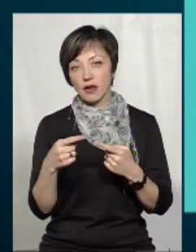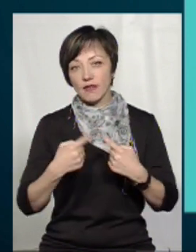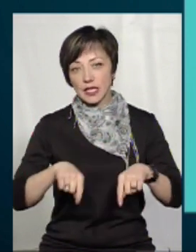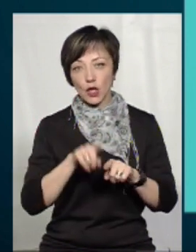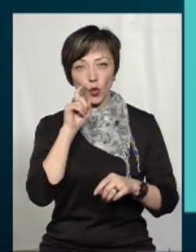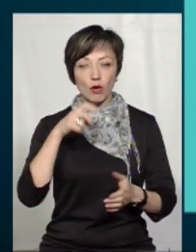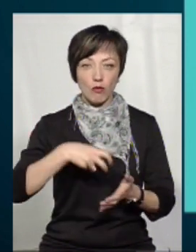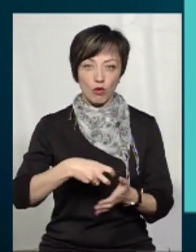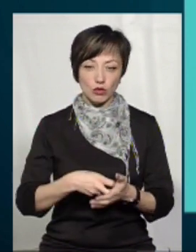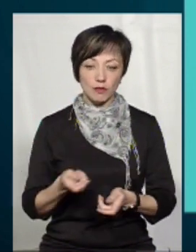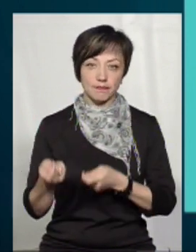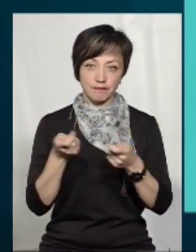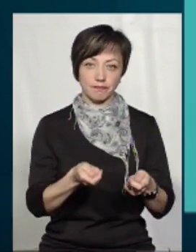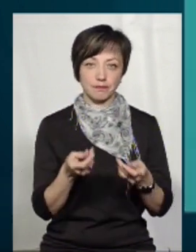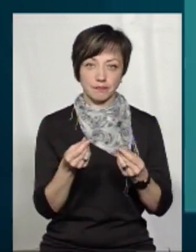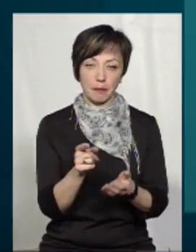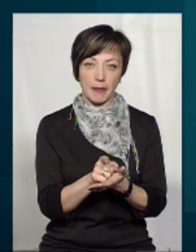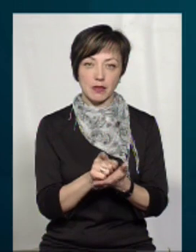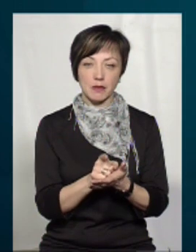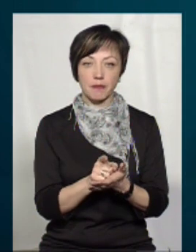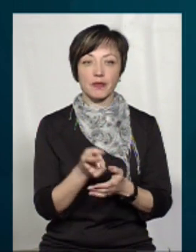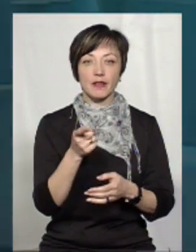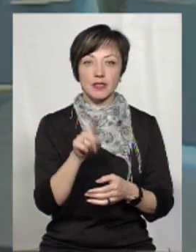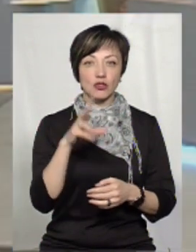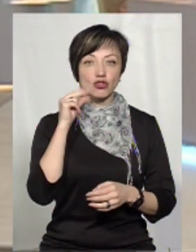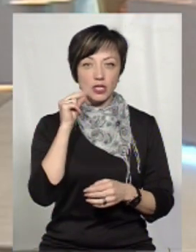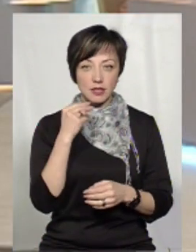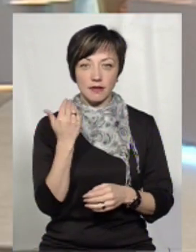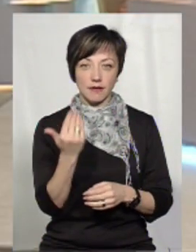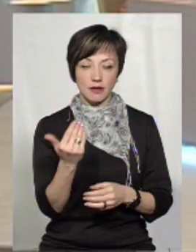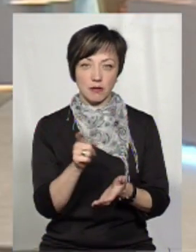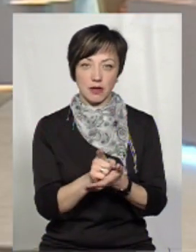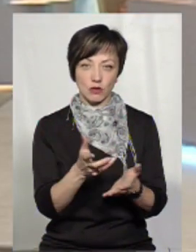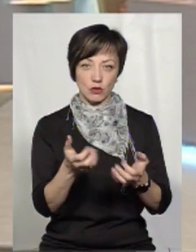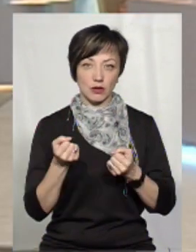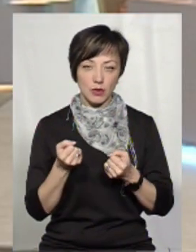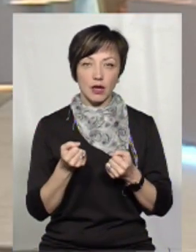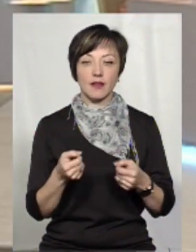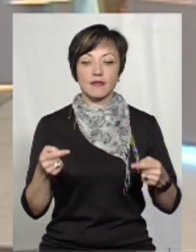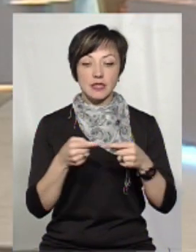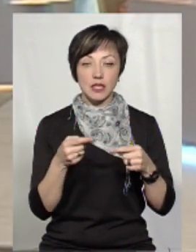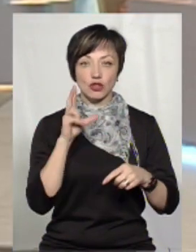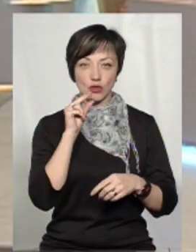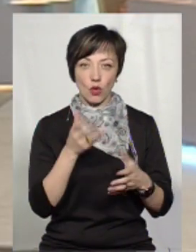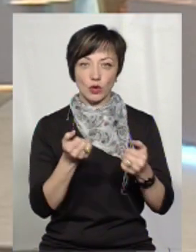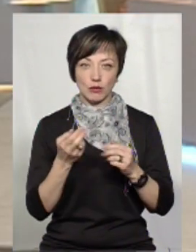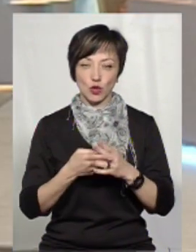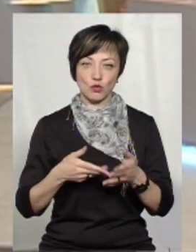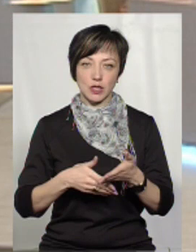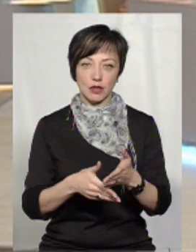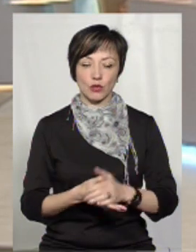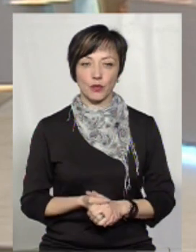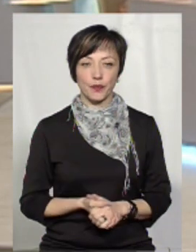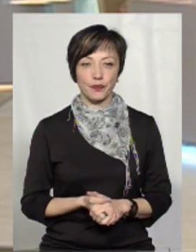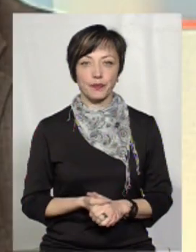Укрпошти, які здійснюють доставку пенсії. В ті числа, в які людина отримує пенсію, саме в це число вона отримує також